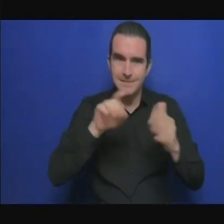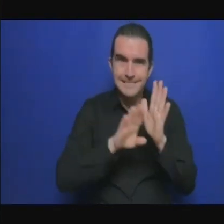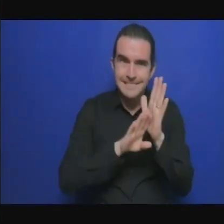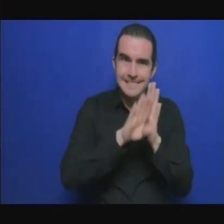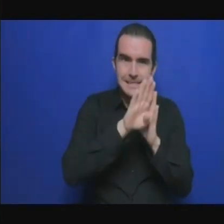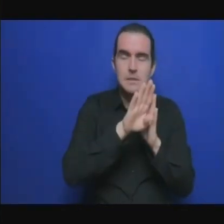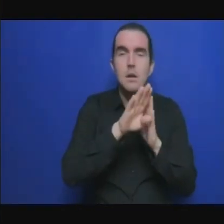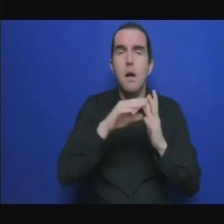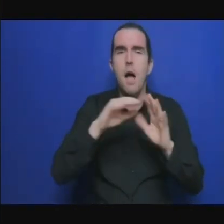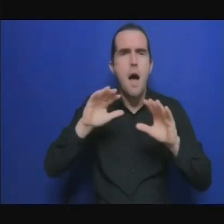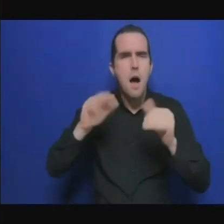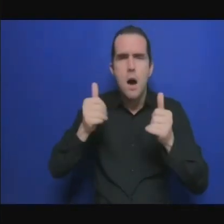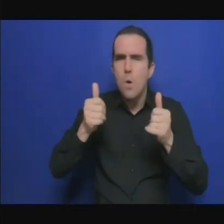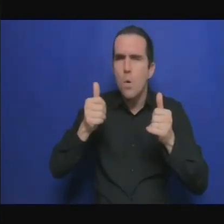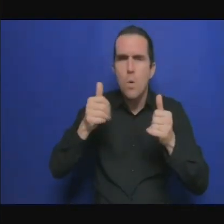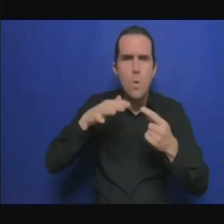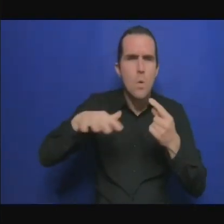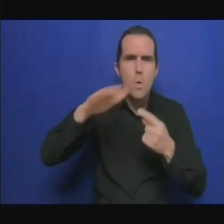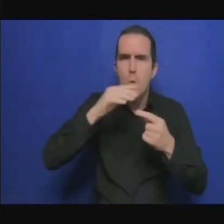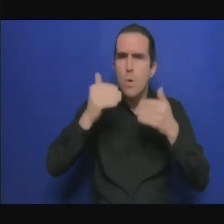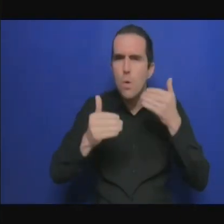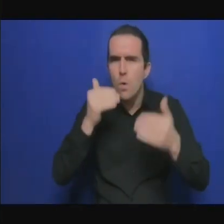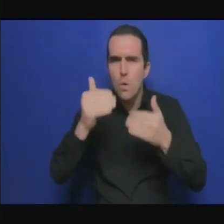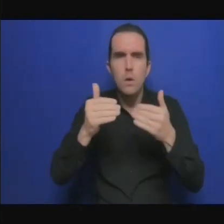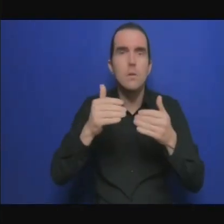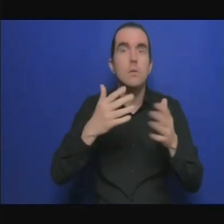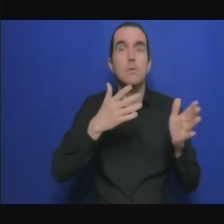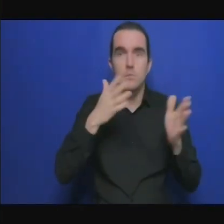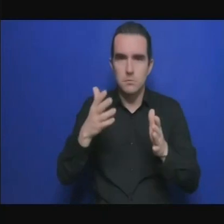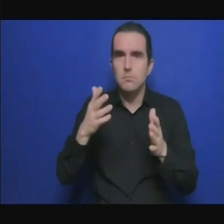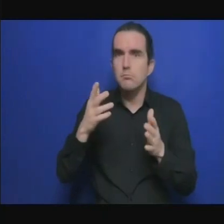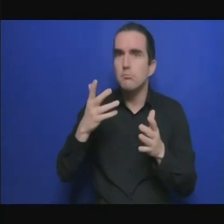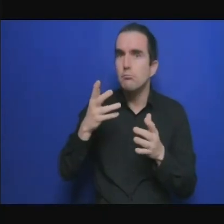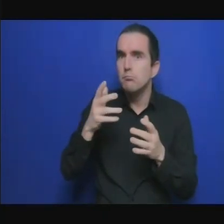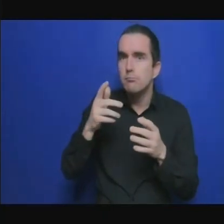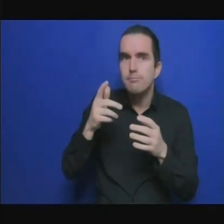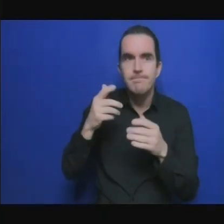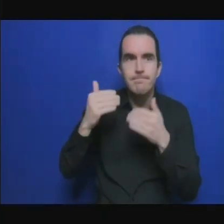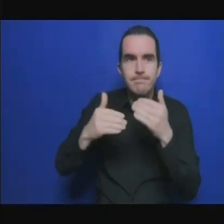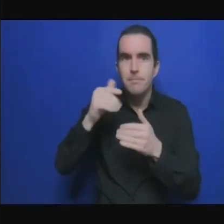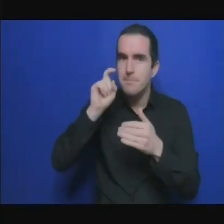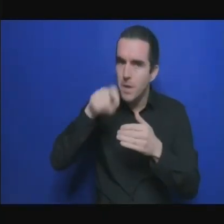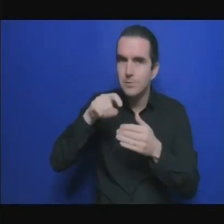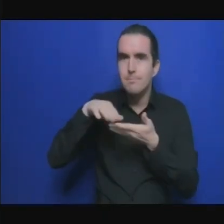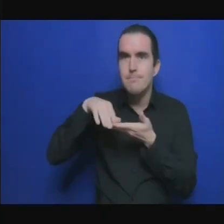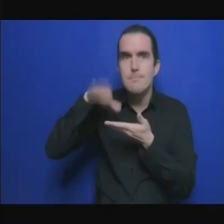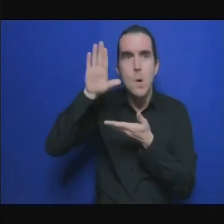il y des questions de création d'emplois, de mobilité. Et avec